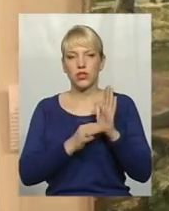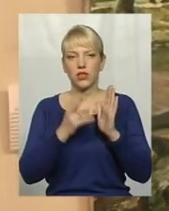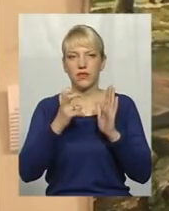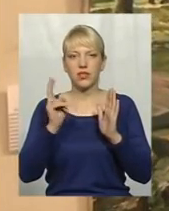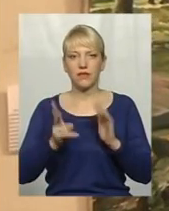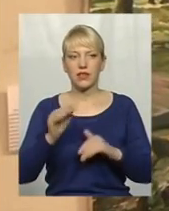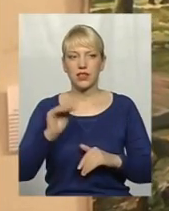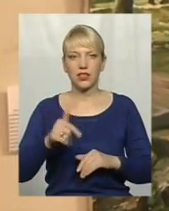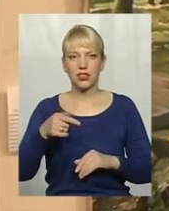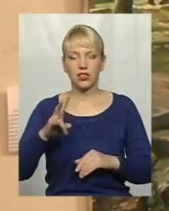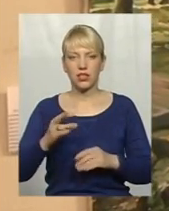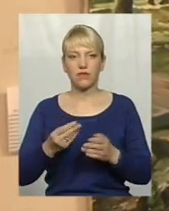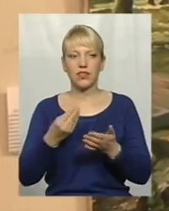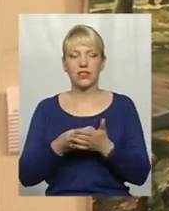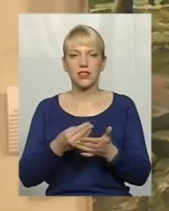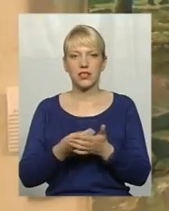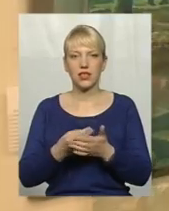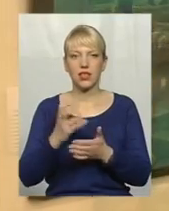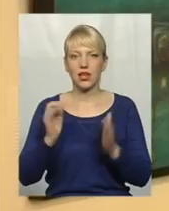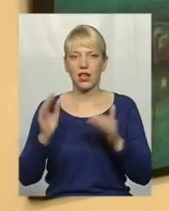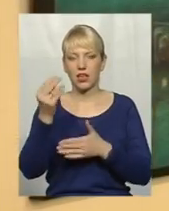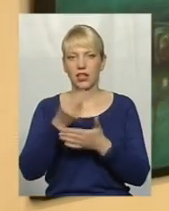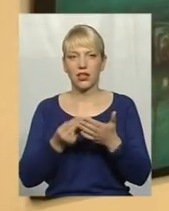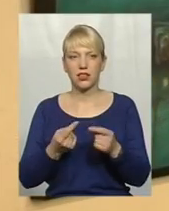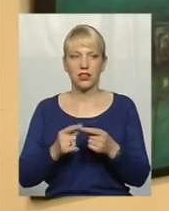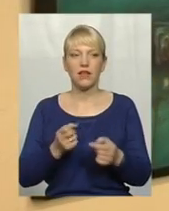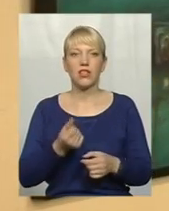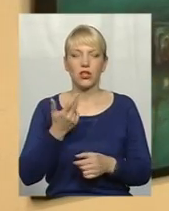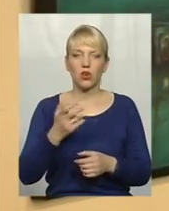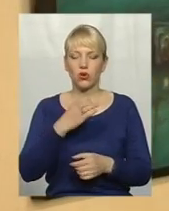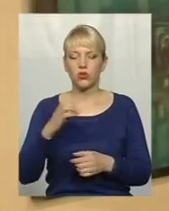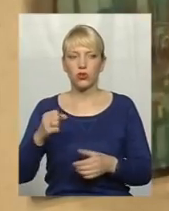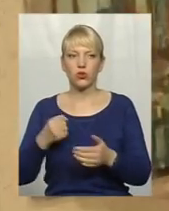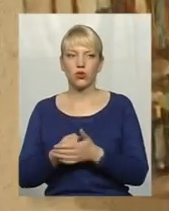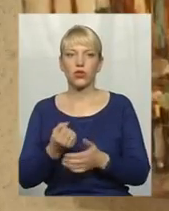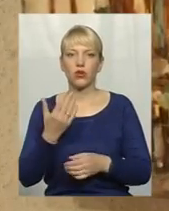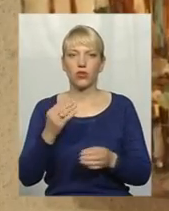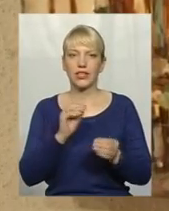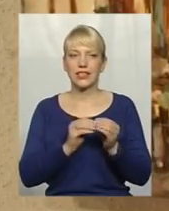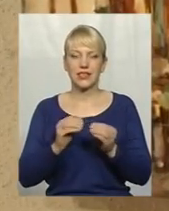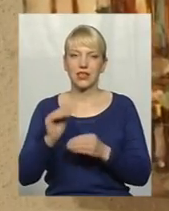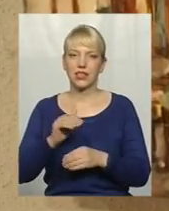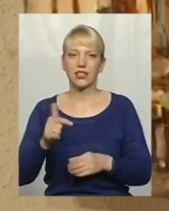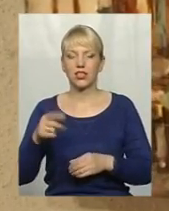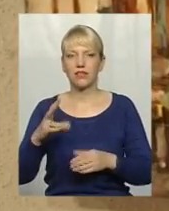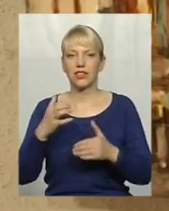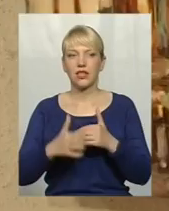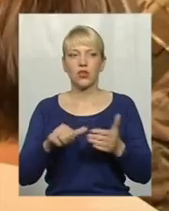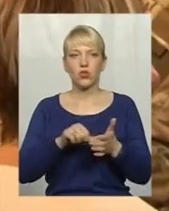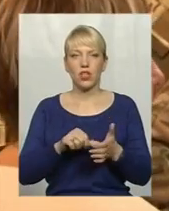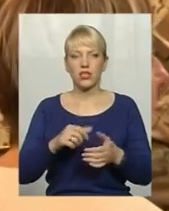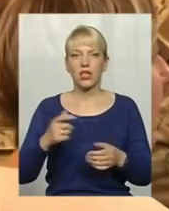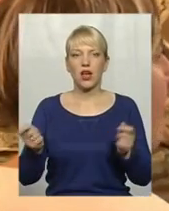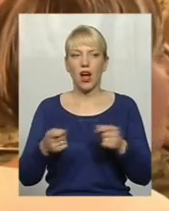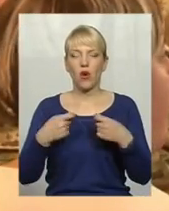тисяч гривень. Ціни на витвори мистецтва коливалися від кількох сотень до кількох десятків тисяч гривень. Серед учасників аукціону були й ті,